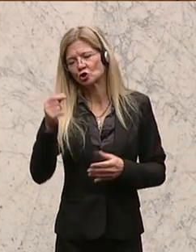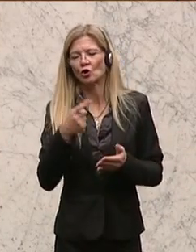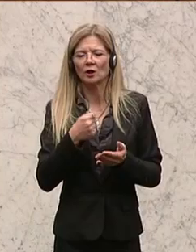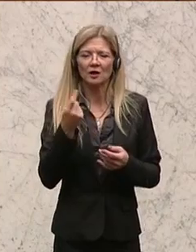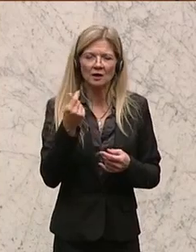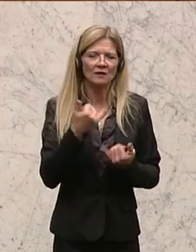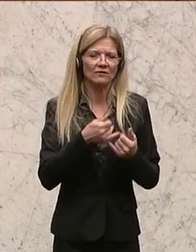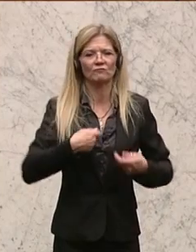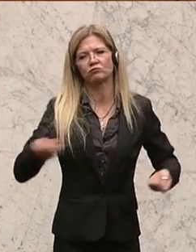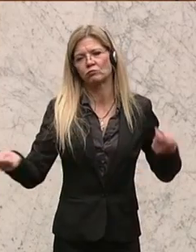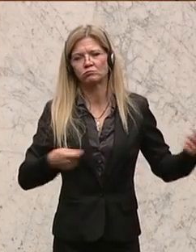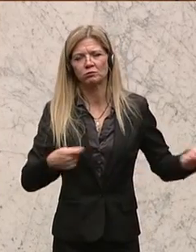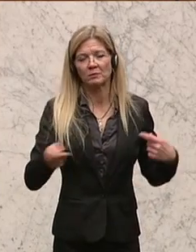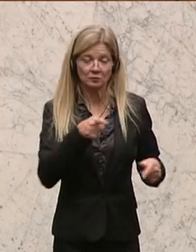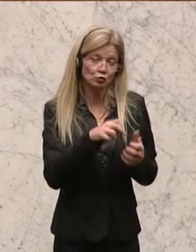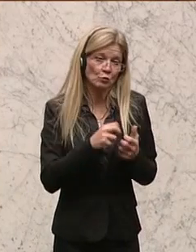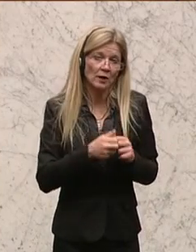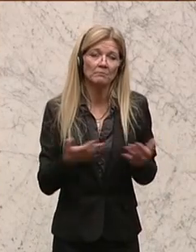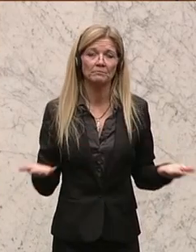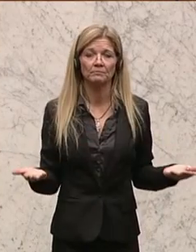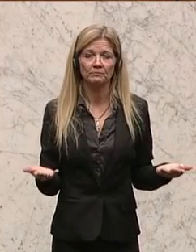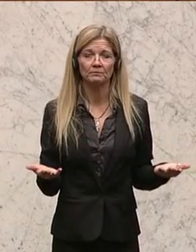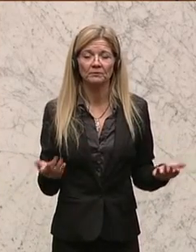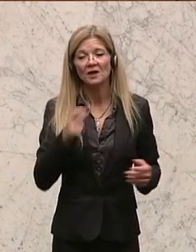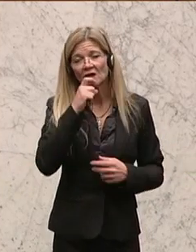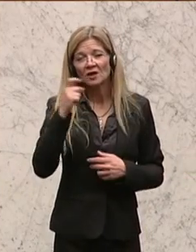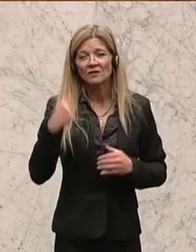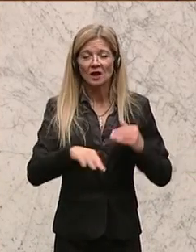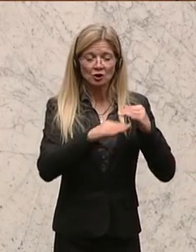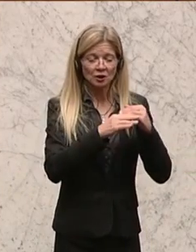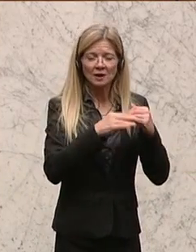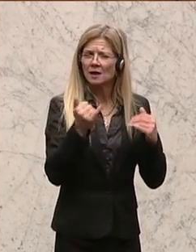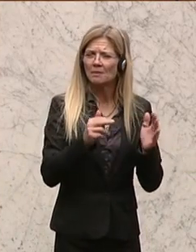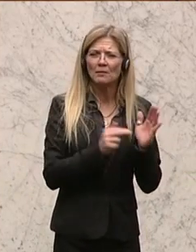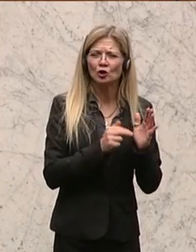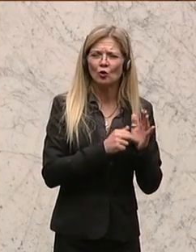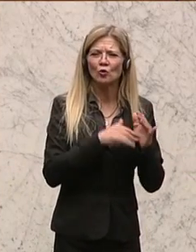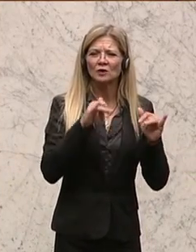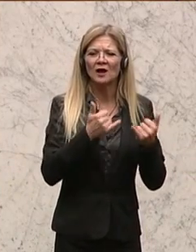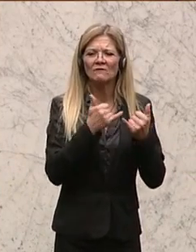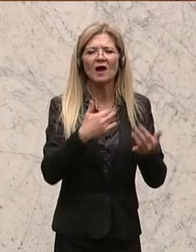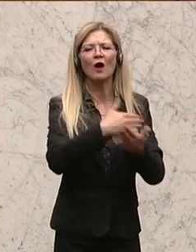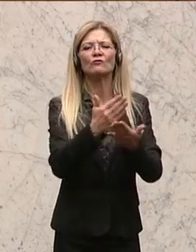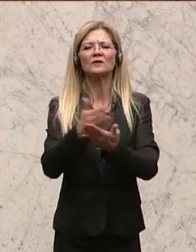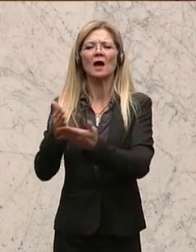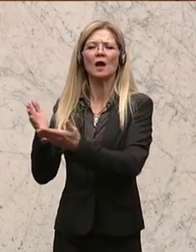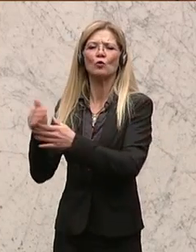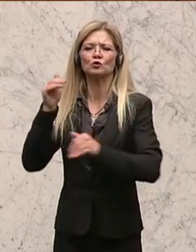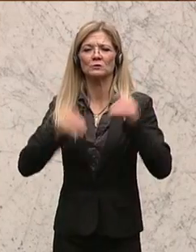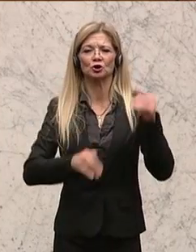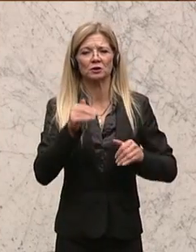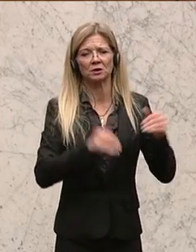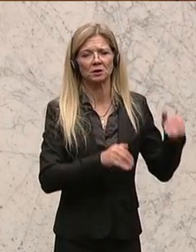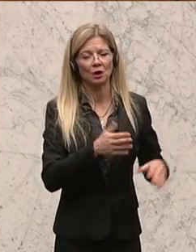tragen. Das ist problematisch. Der Finanzausgleich wird immer noch empfunden als eine riesige Umverteilungsmaschinerie, obwohl eigentlich viel